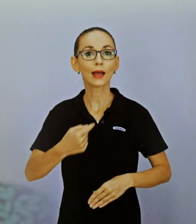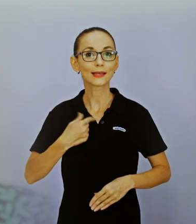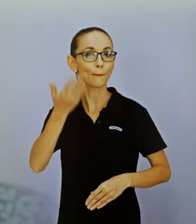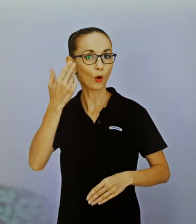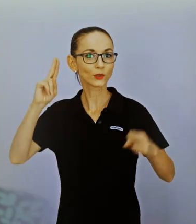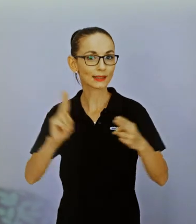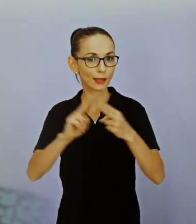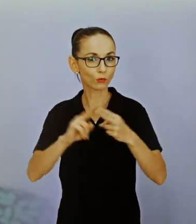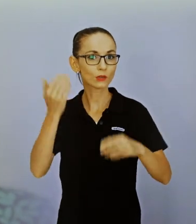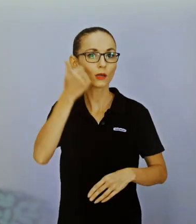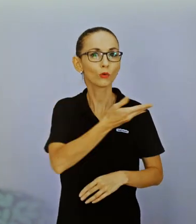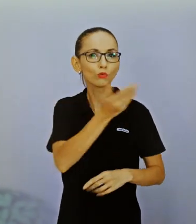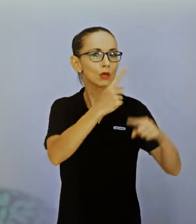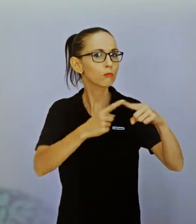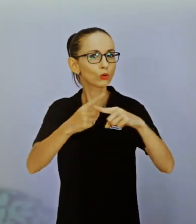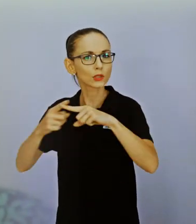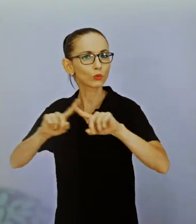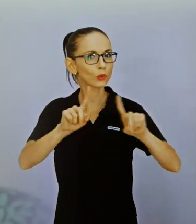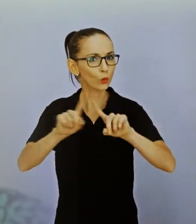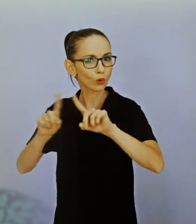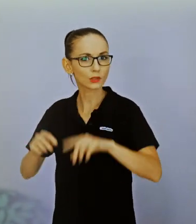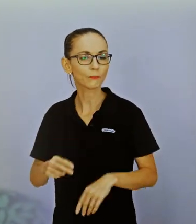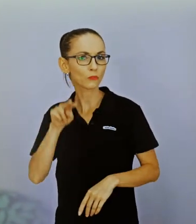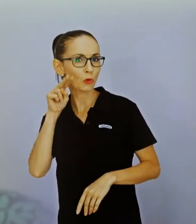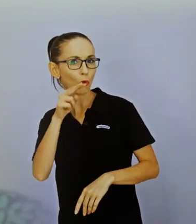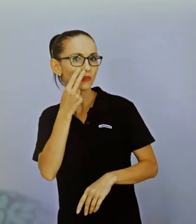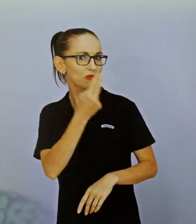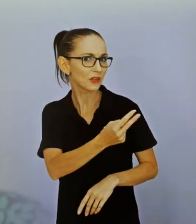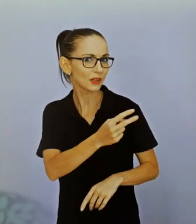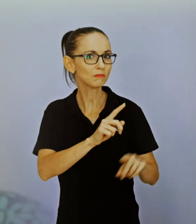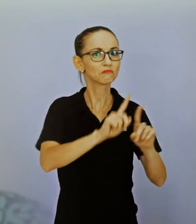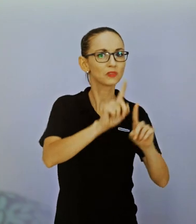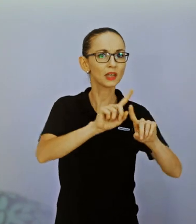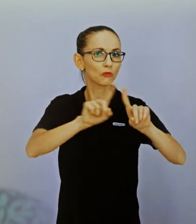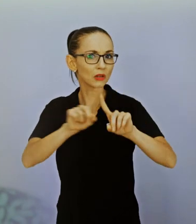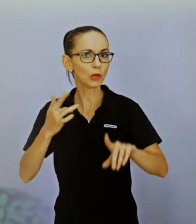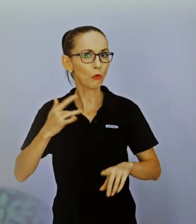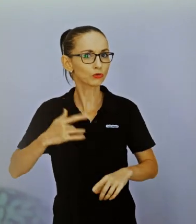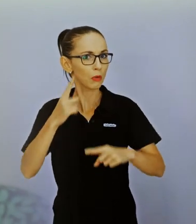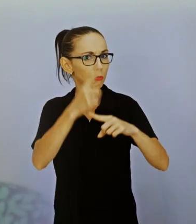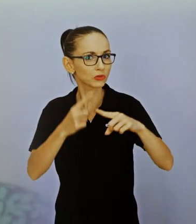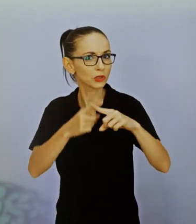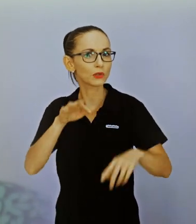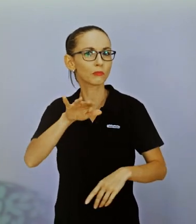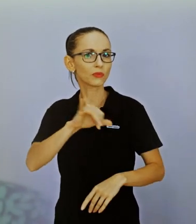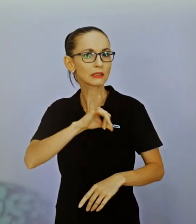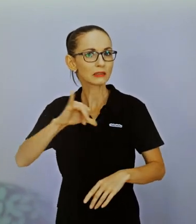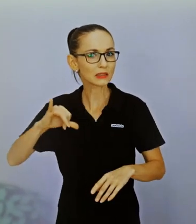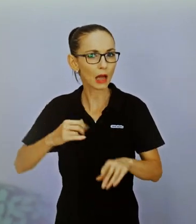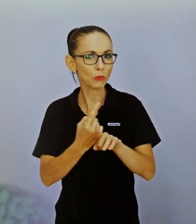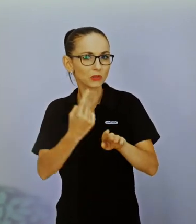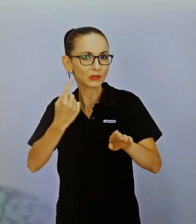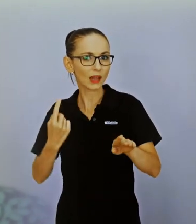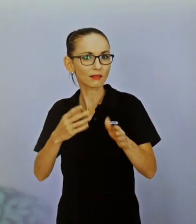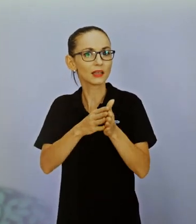Ja, čo som sa stretla s ľuďmi s postihnutím, tak bolo to napodne toho, že videli, že niekto je